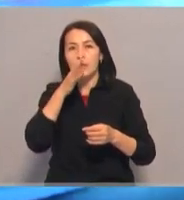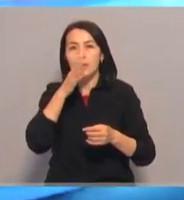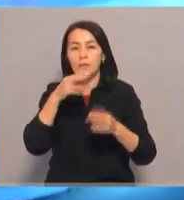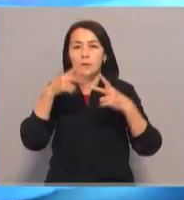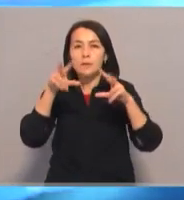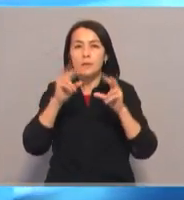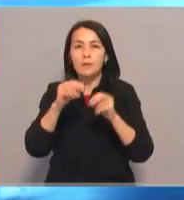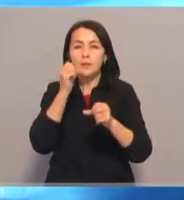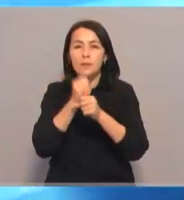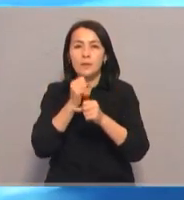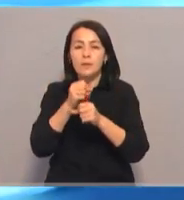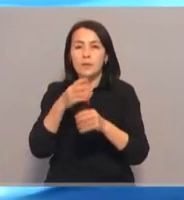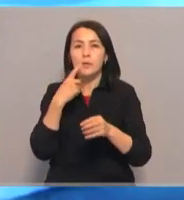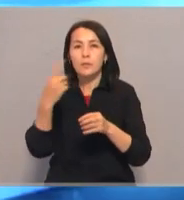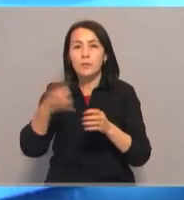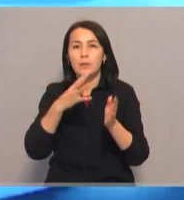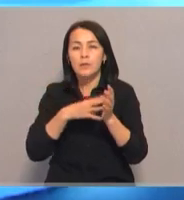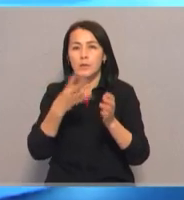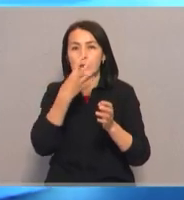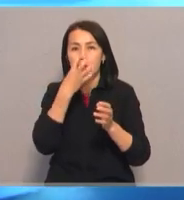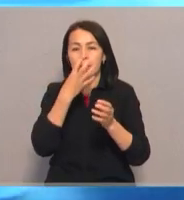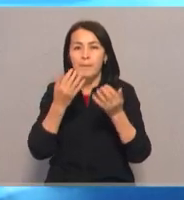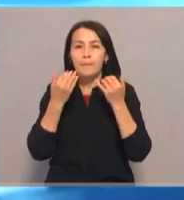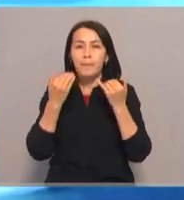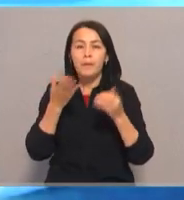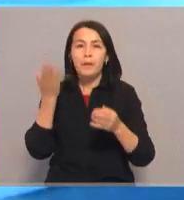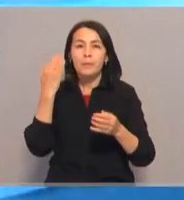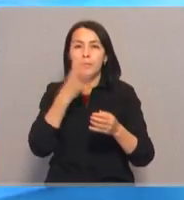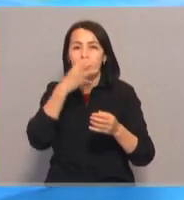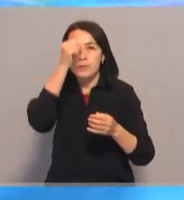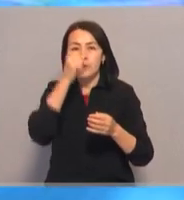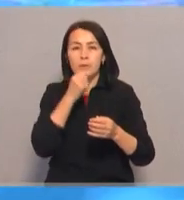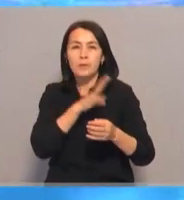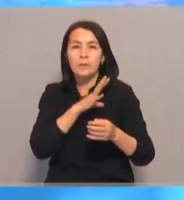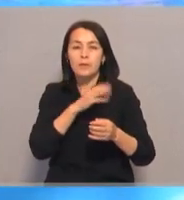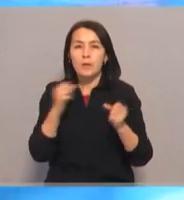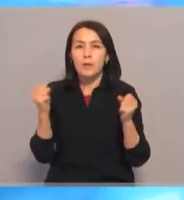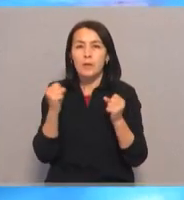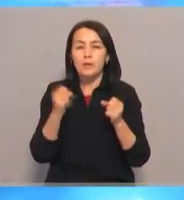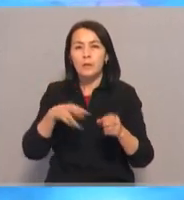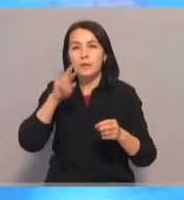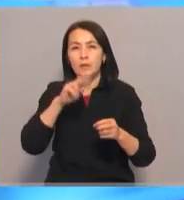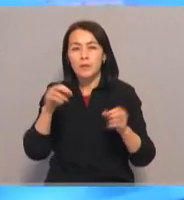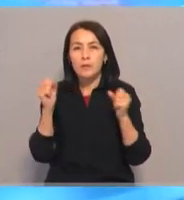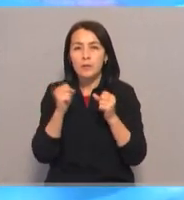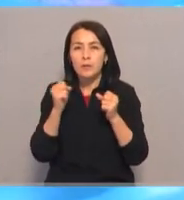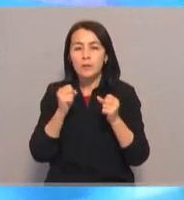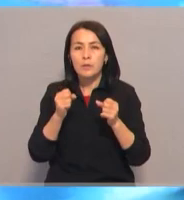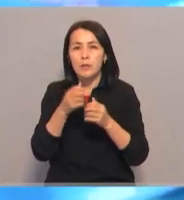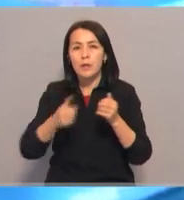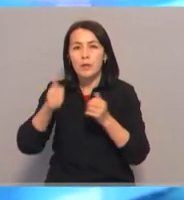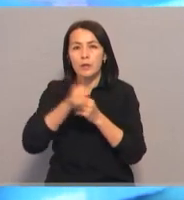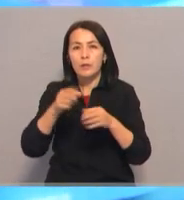реконструкцию более 9 километров тепловых сетей. Прошлый отопительный сезон выдался холодным. Январьские морозы побили